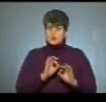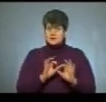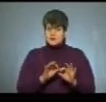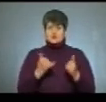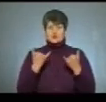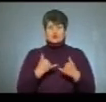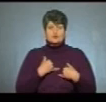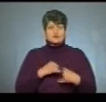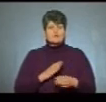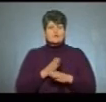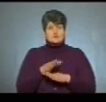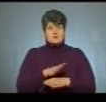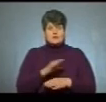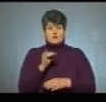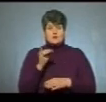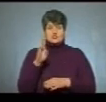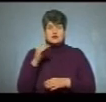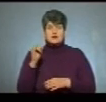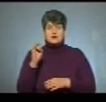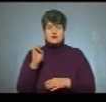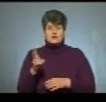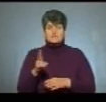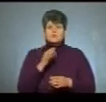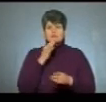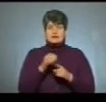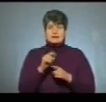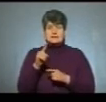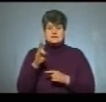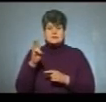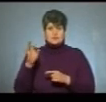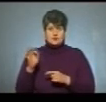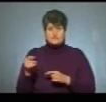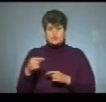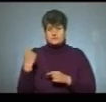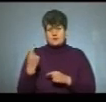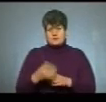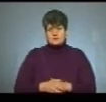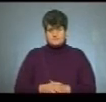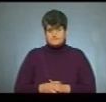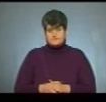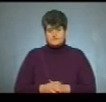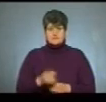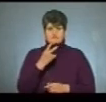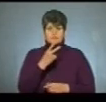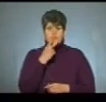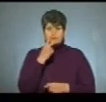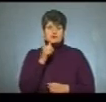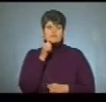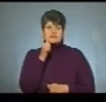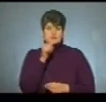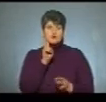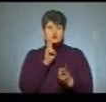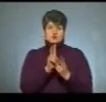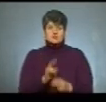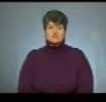Сьогодні в нас в гостях був Юрій Шайнюк, відповідальний за зовнішнє незалежне оцінювання в Тернопільській області. Ми з вами побачимося завтра. До